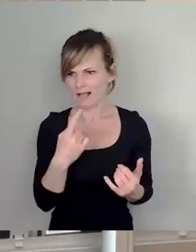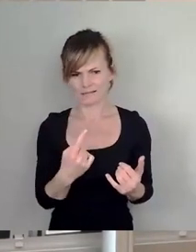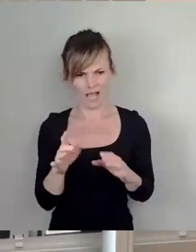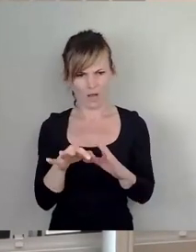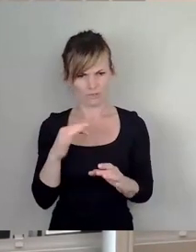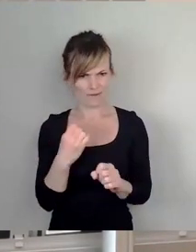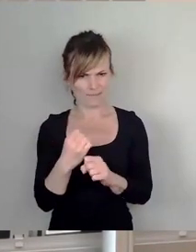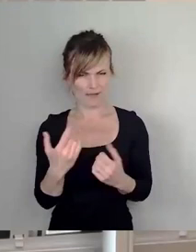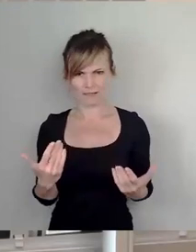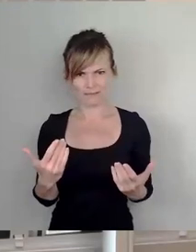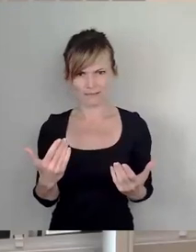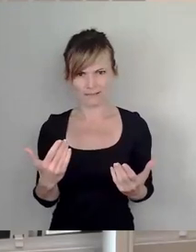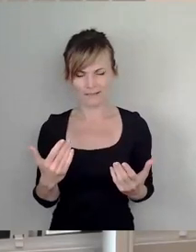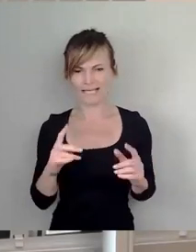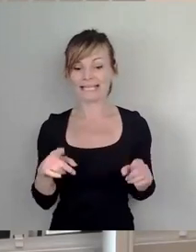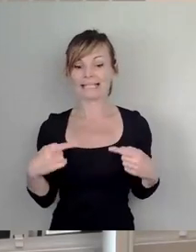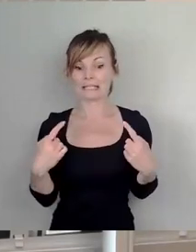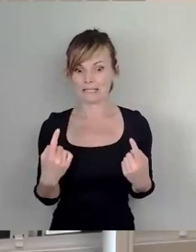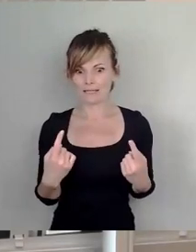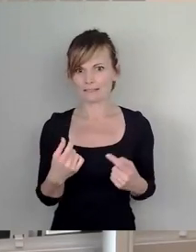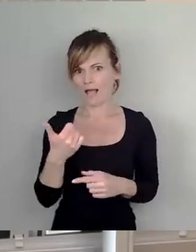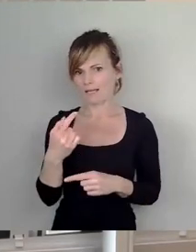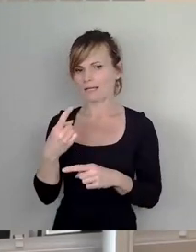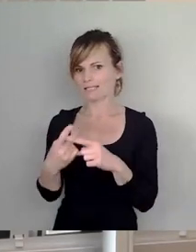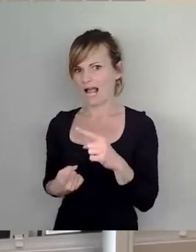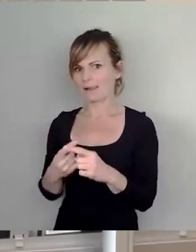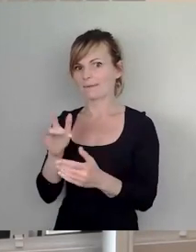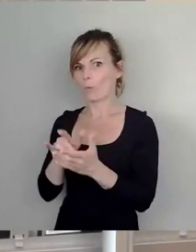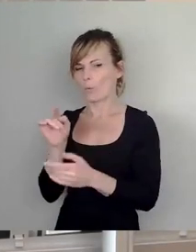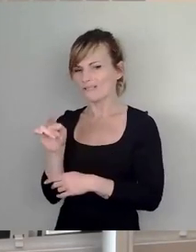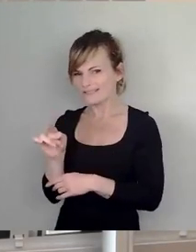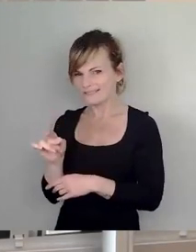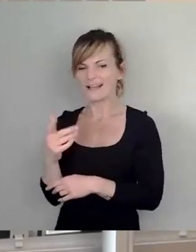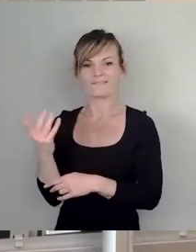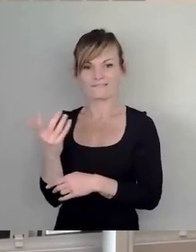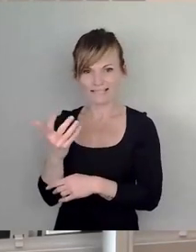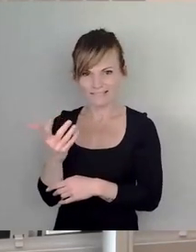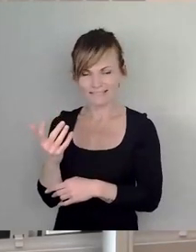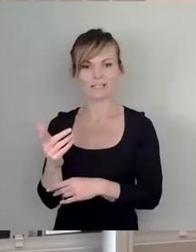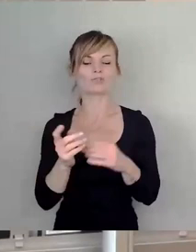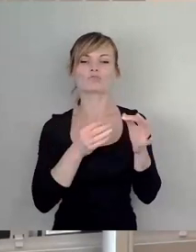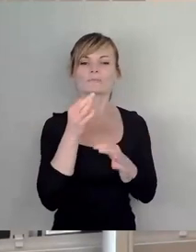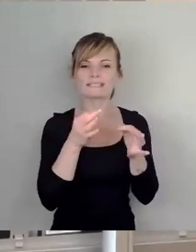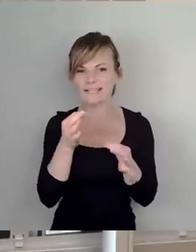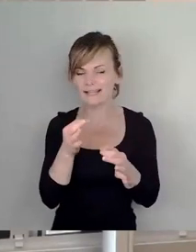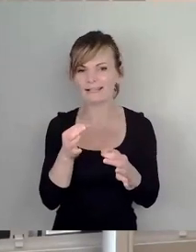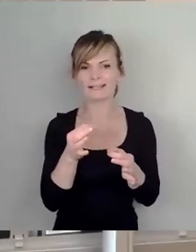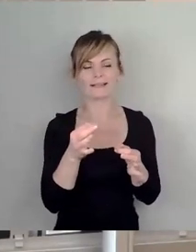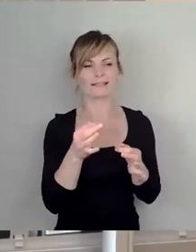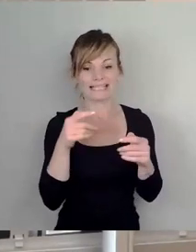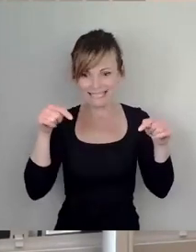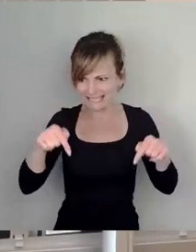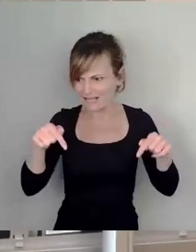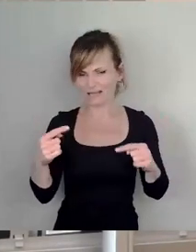denn mein nächster anderthalb großer Grund ist, dass insbesondere zum Beispiel die Diskussion hier